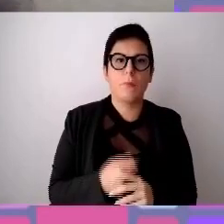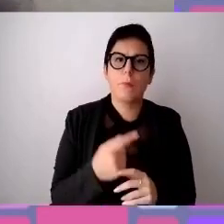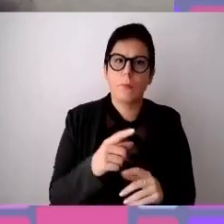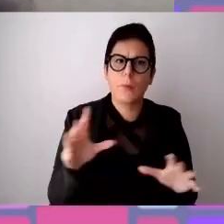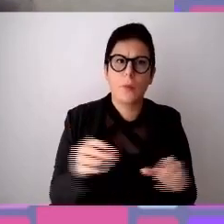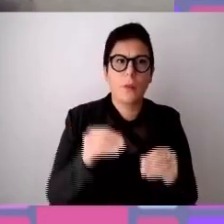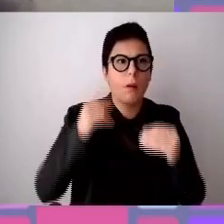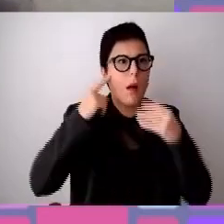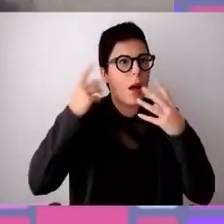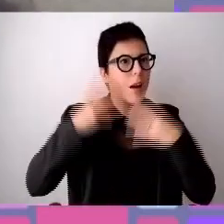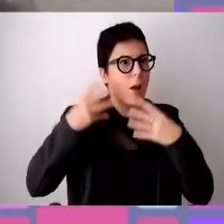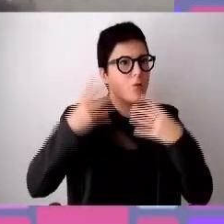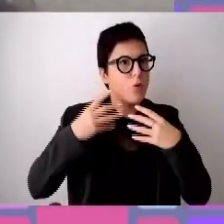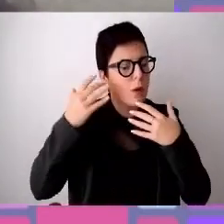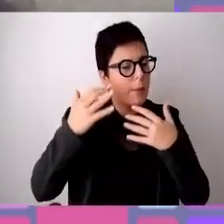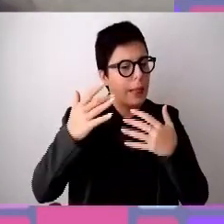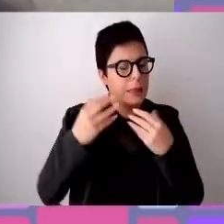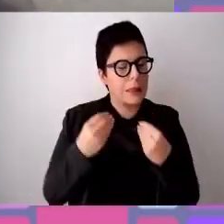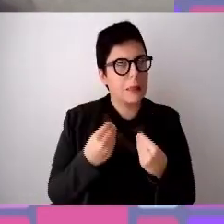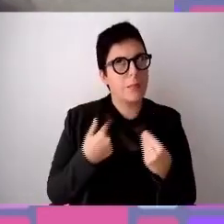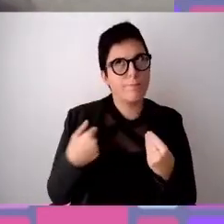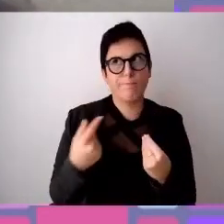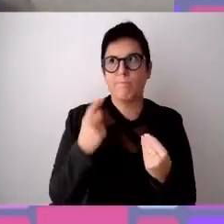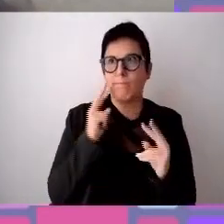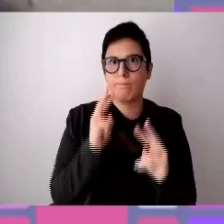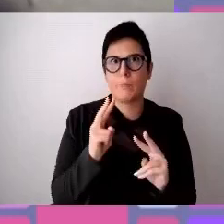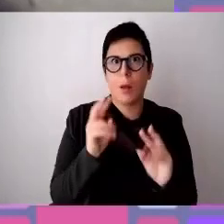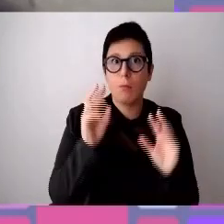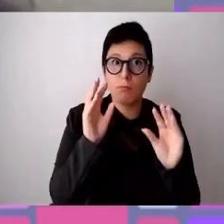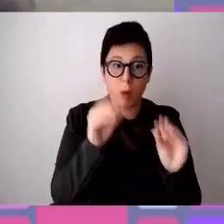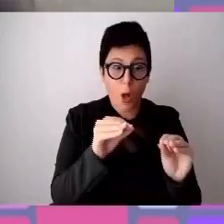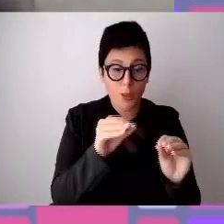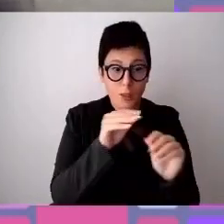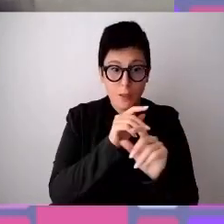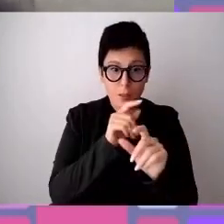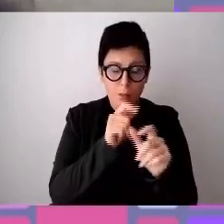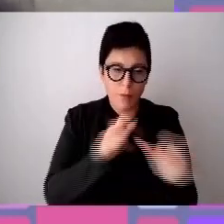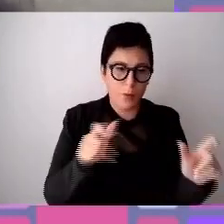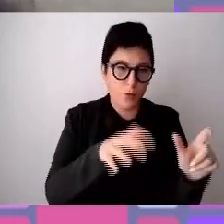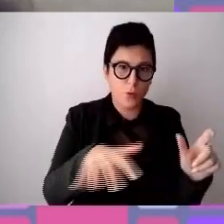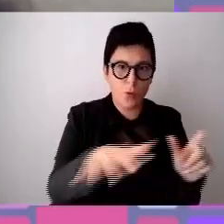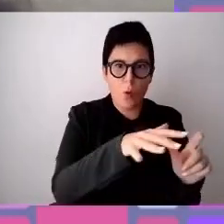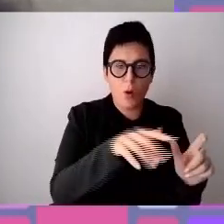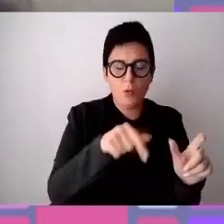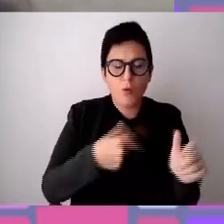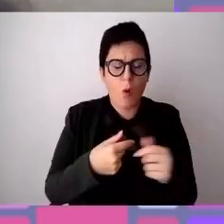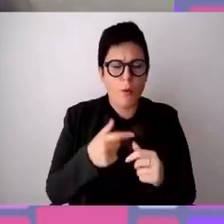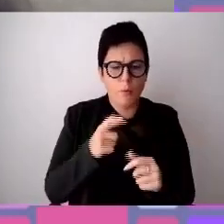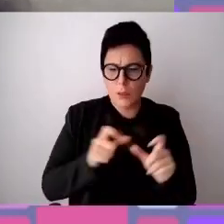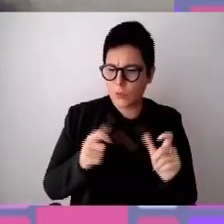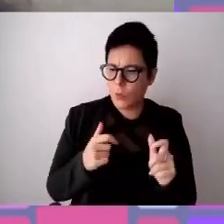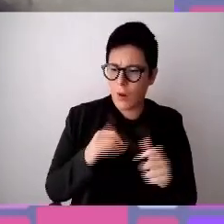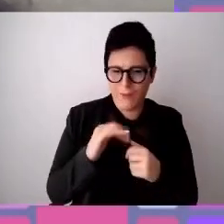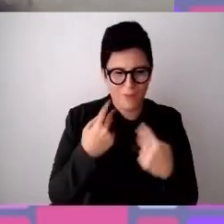sui luoghi dove le persone tutte agiscono e vivono